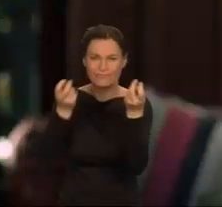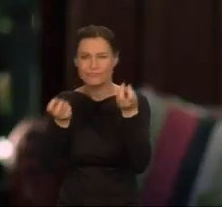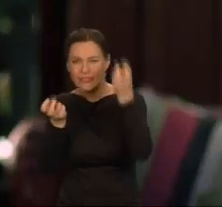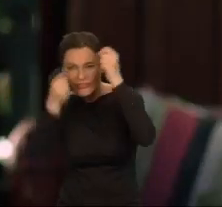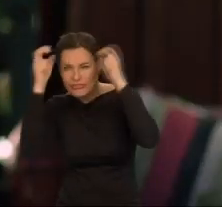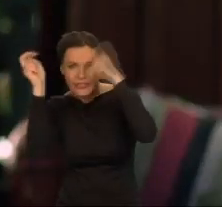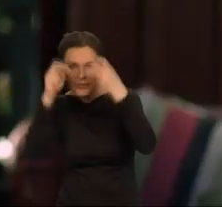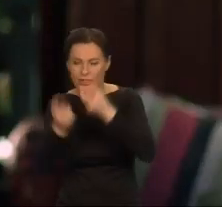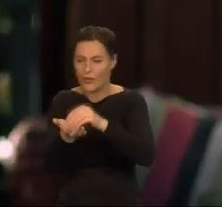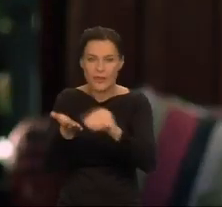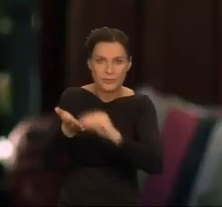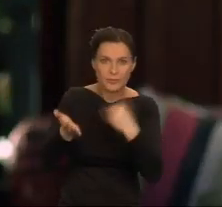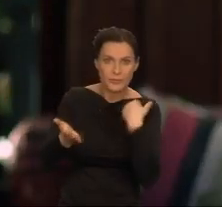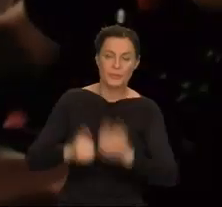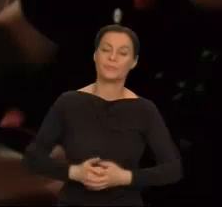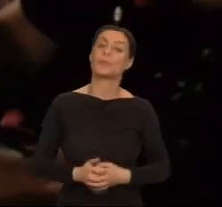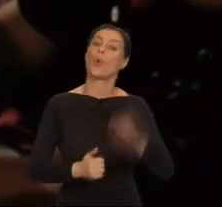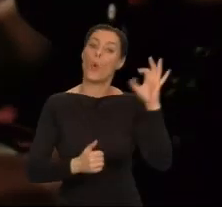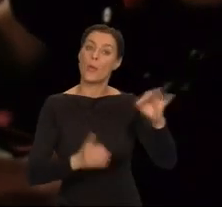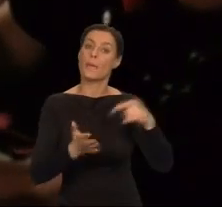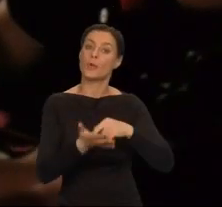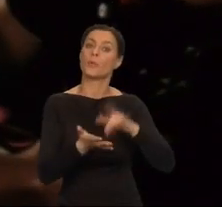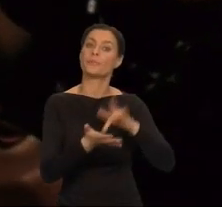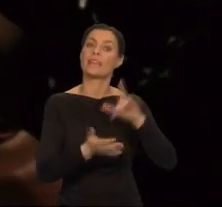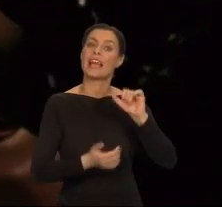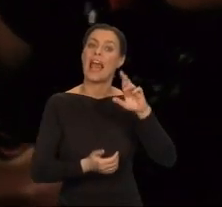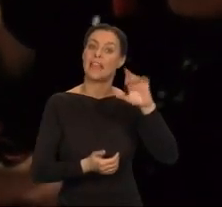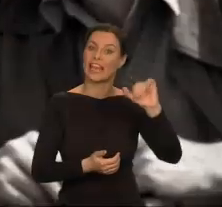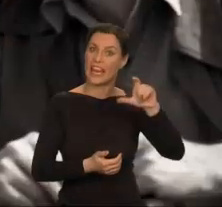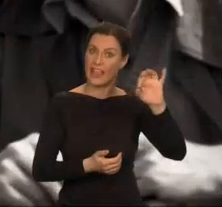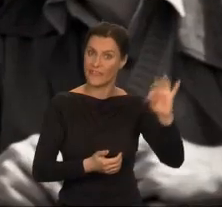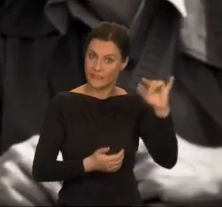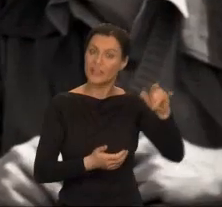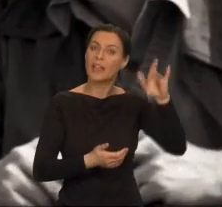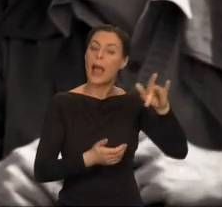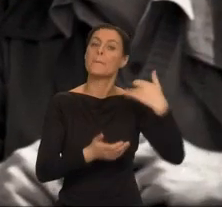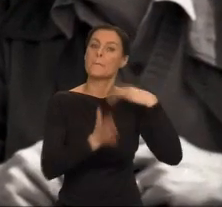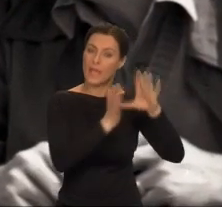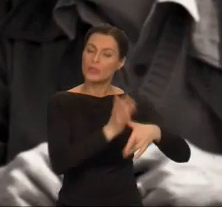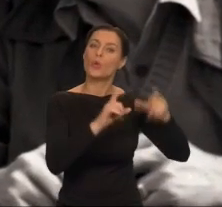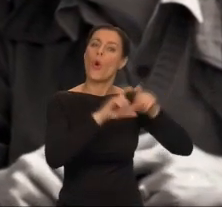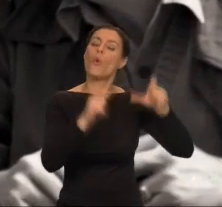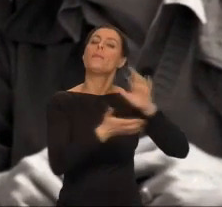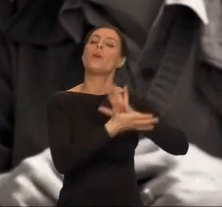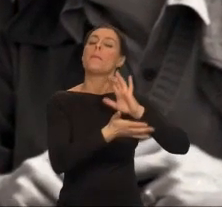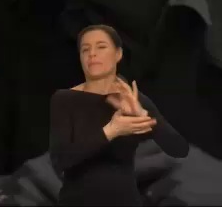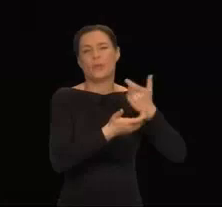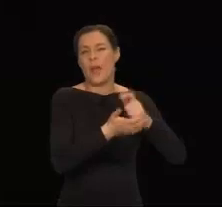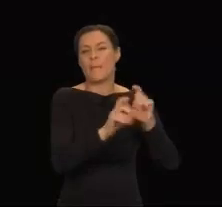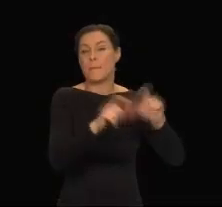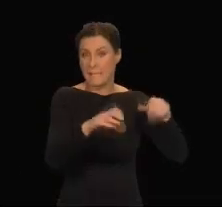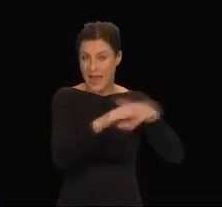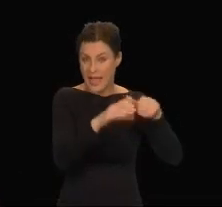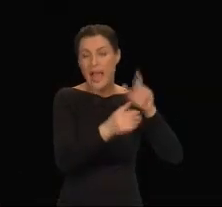Radcliffe pracowała dla magazynu literackiego, niczego w nim jednak nie publikując. Najważniejsi ówcześni